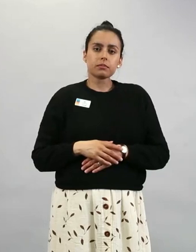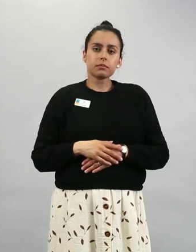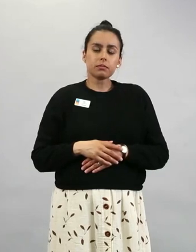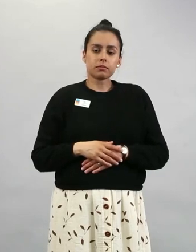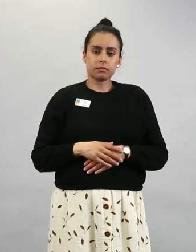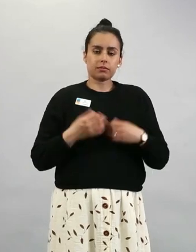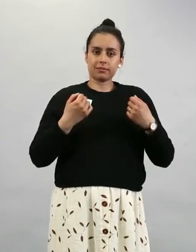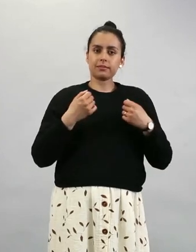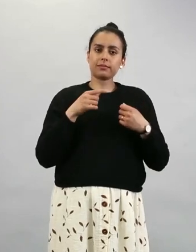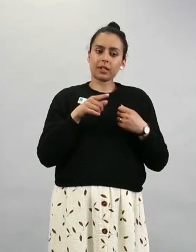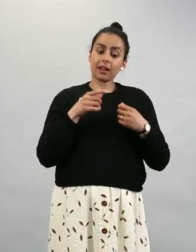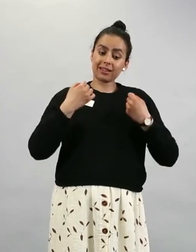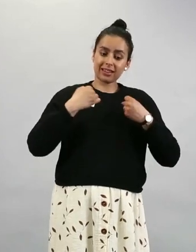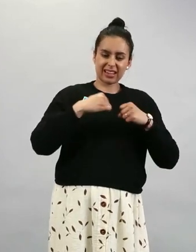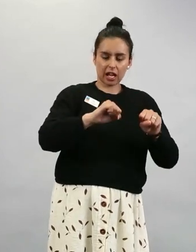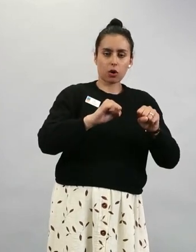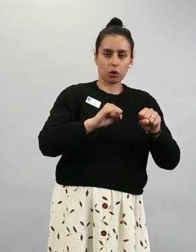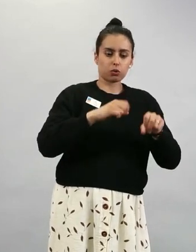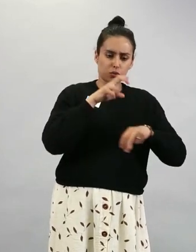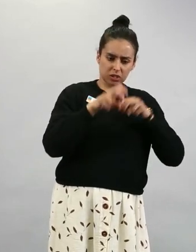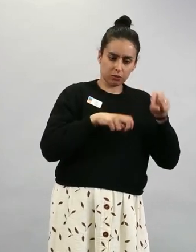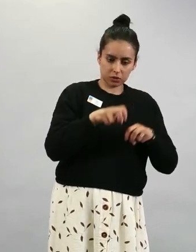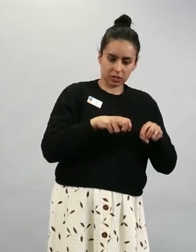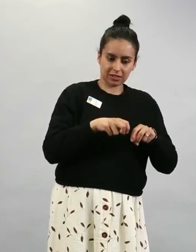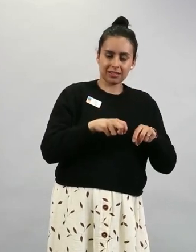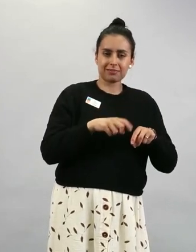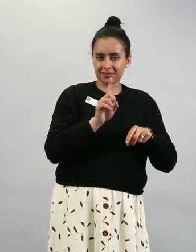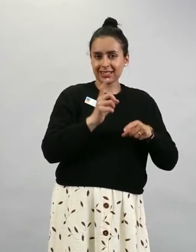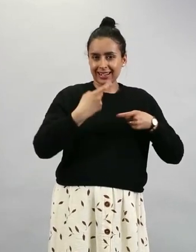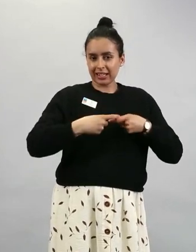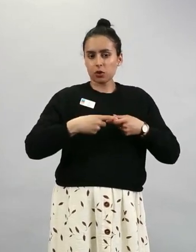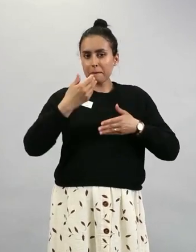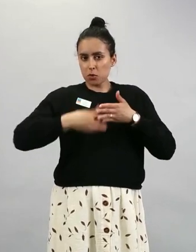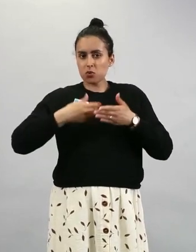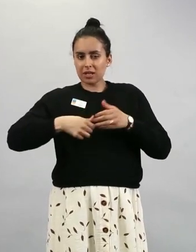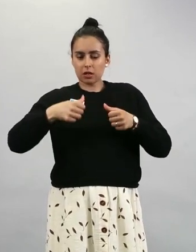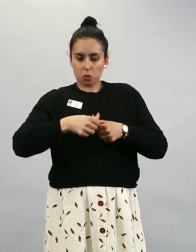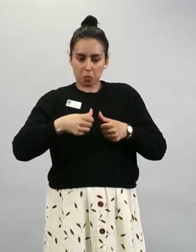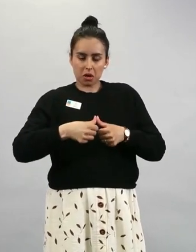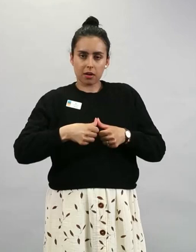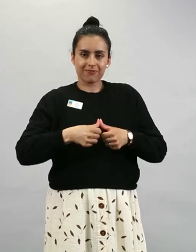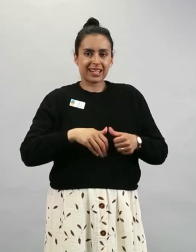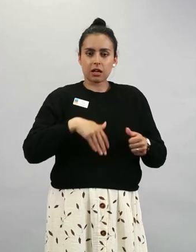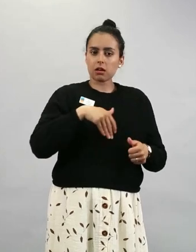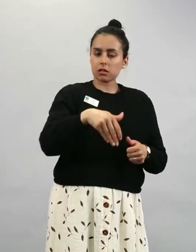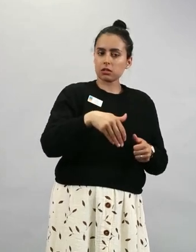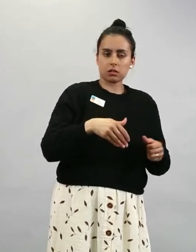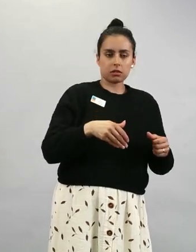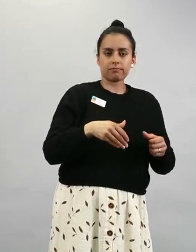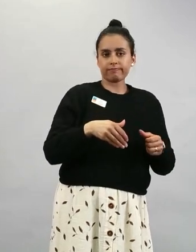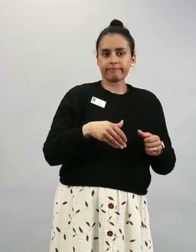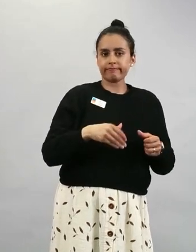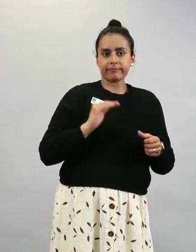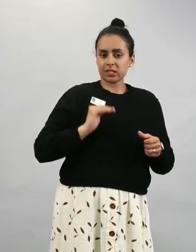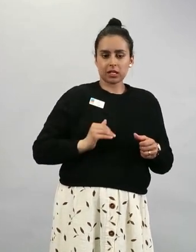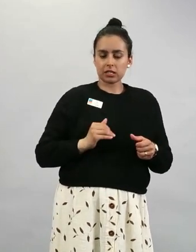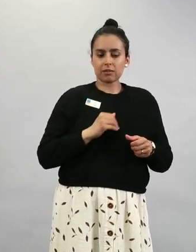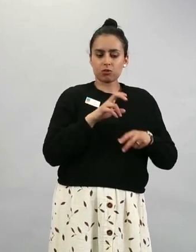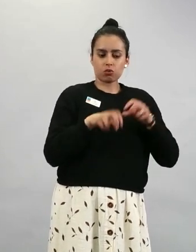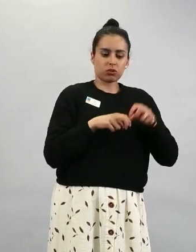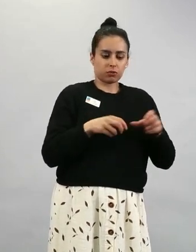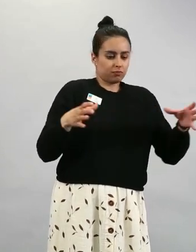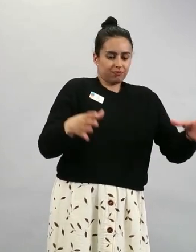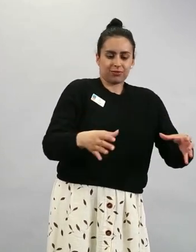myyntiluvan pohjana, niin siellä raskaana olevia ei-otettu tutkittavien joukkoon. Kaikki tämä tieto